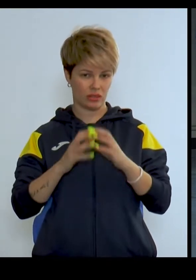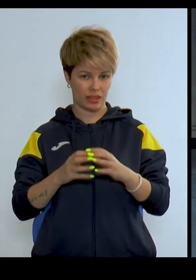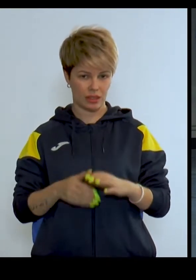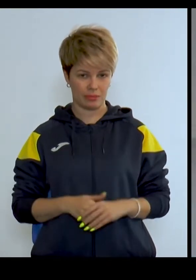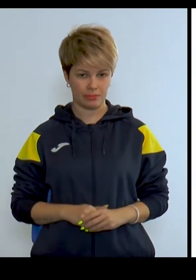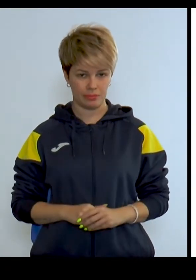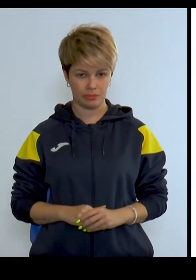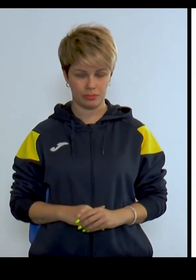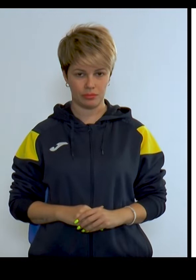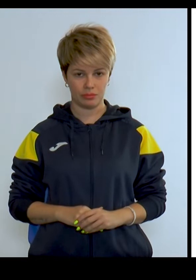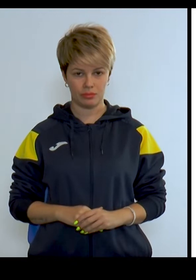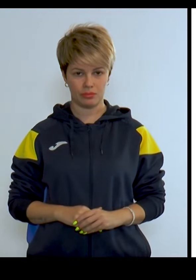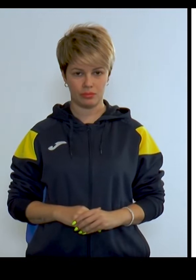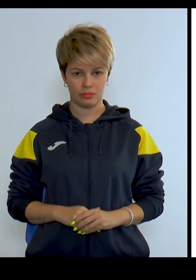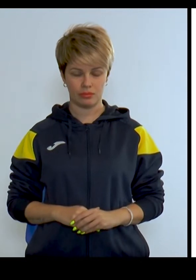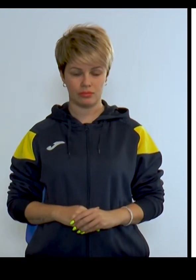в світі